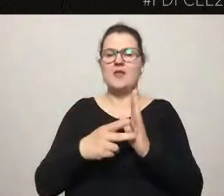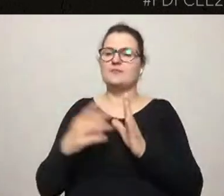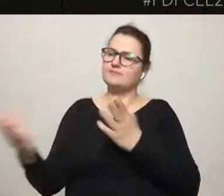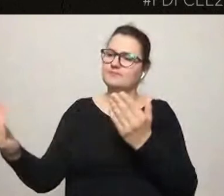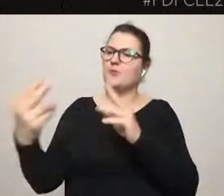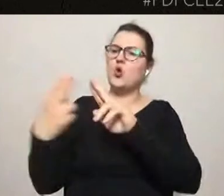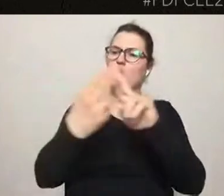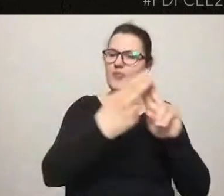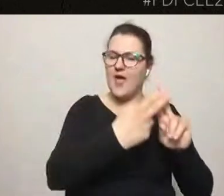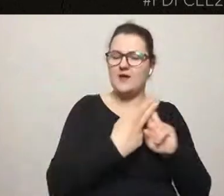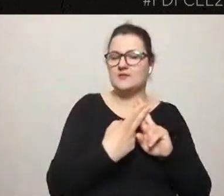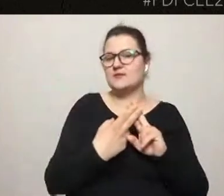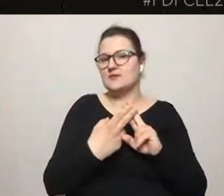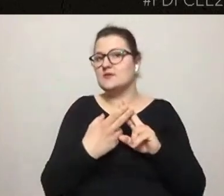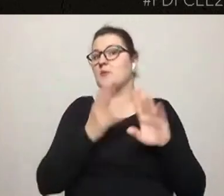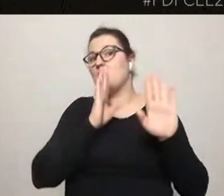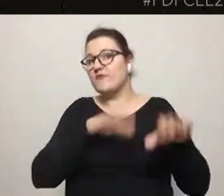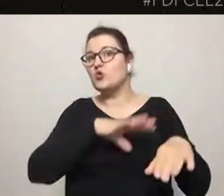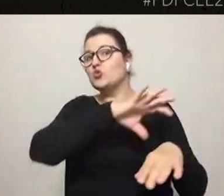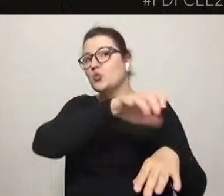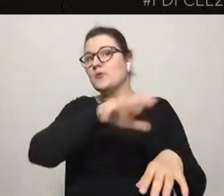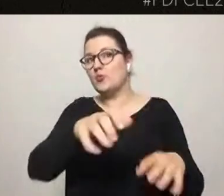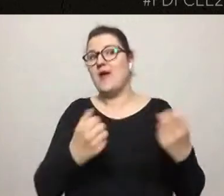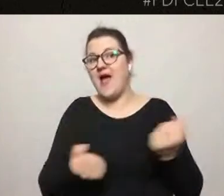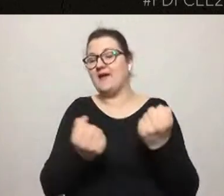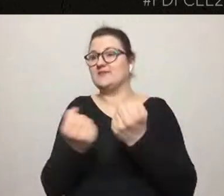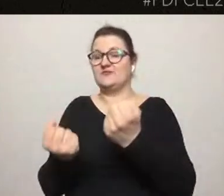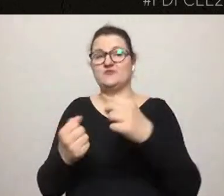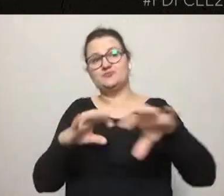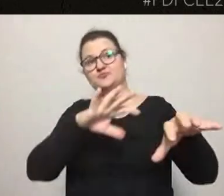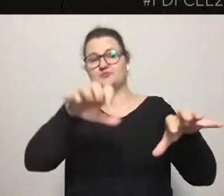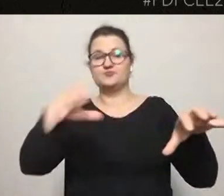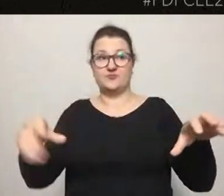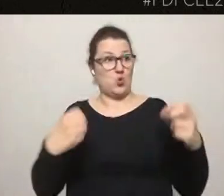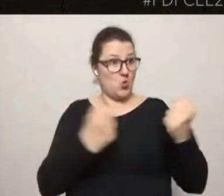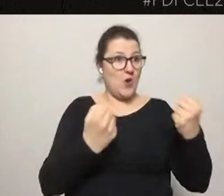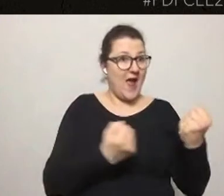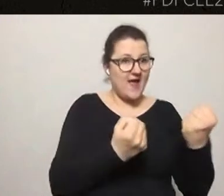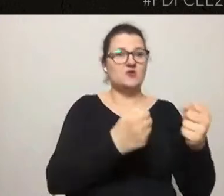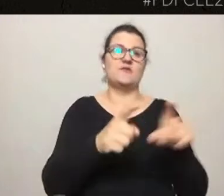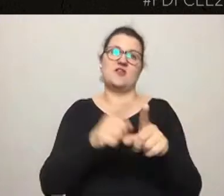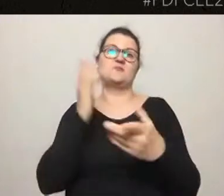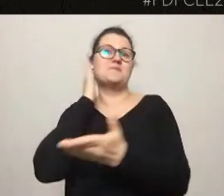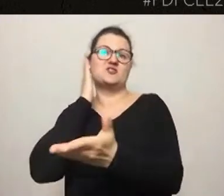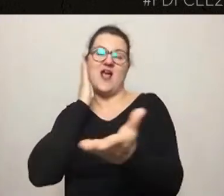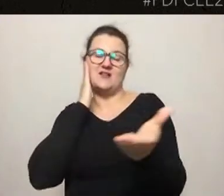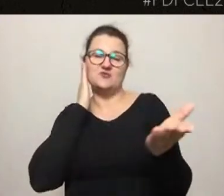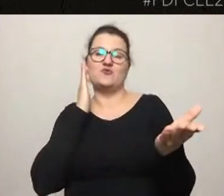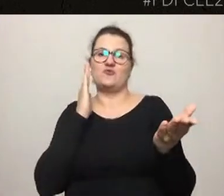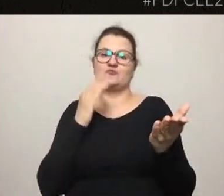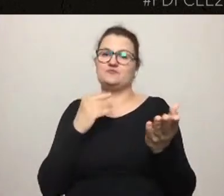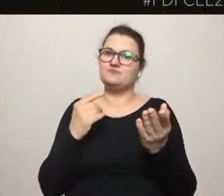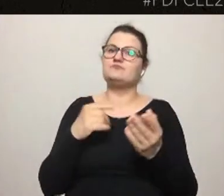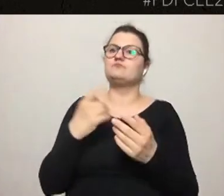różnych użytkowników i tych bardzo zaangażowanych, ale także mieszkańców, którzy po prostu przechodzili, których łapaliśmy właśnie w trakcie takich